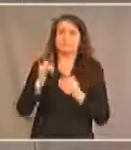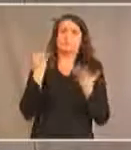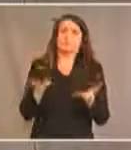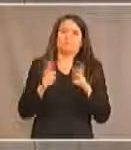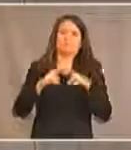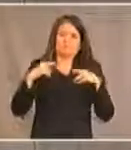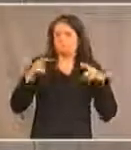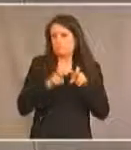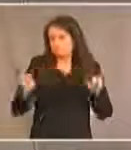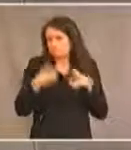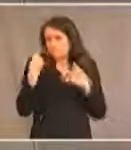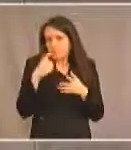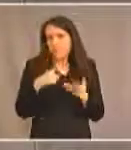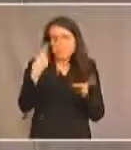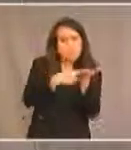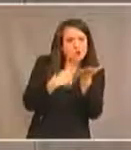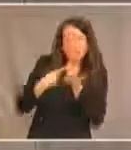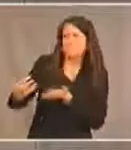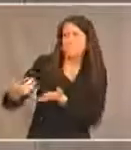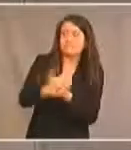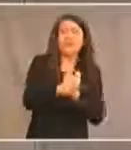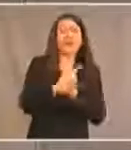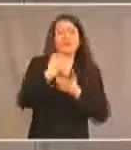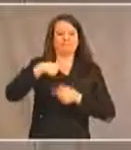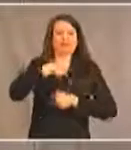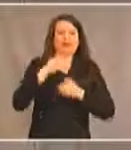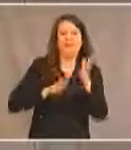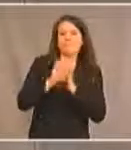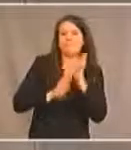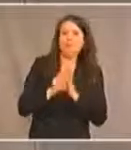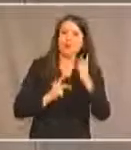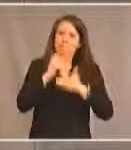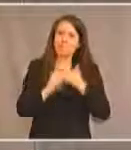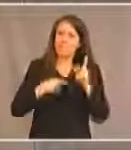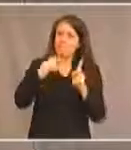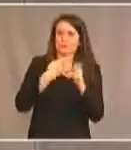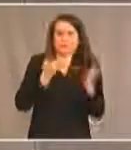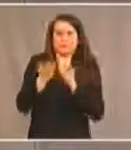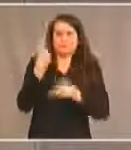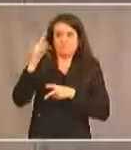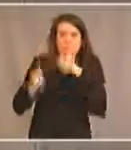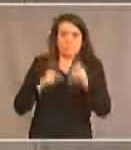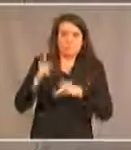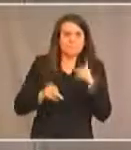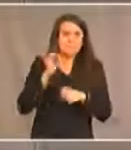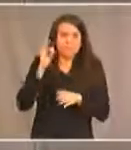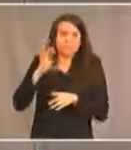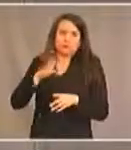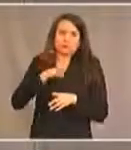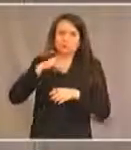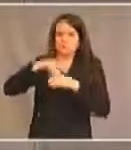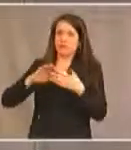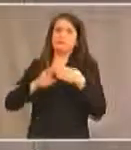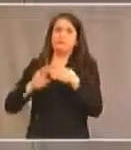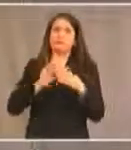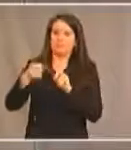faire. Vos commentaires nous aideront à améliorer l'accessibilité aux programmes et services pour nos gens, y compris ceux qui vivent dans les communautés